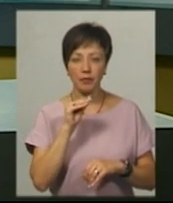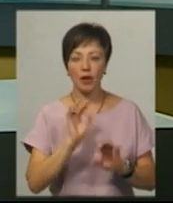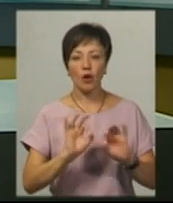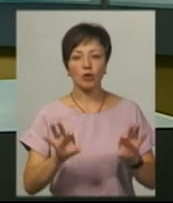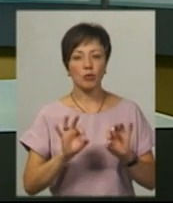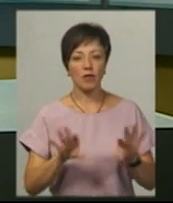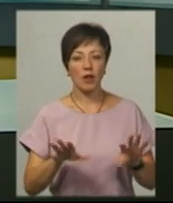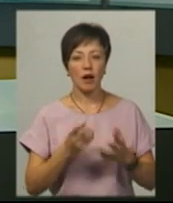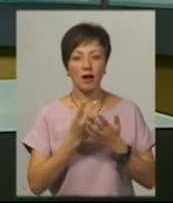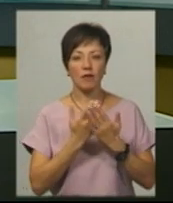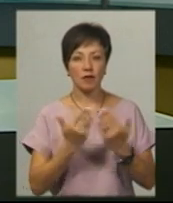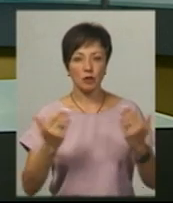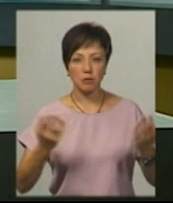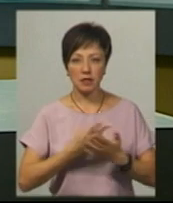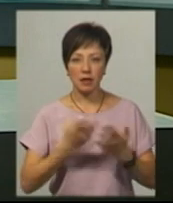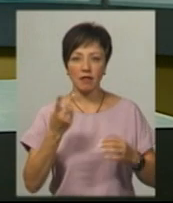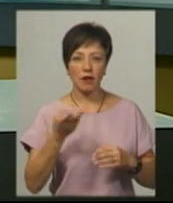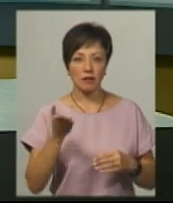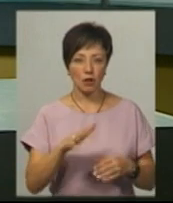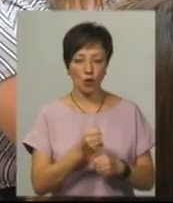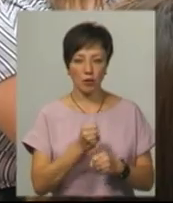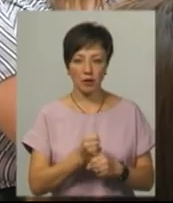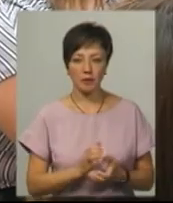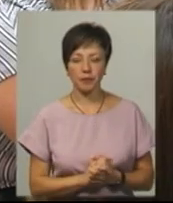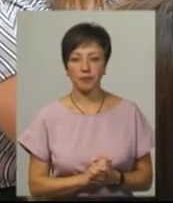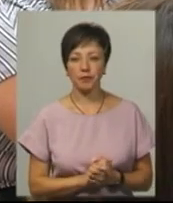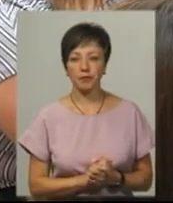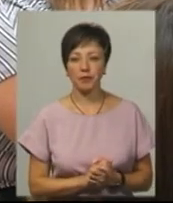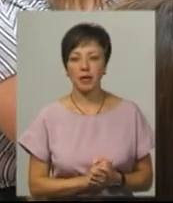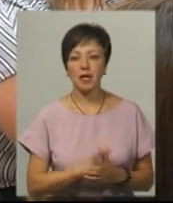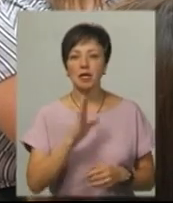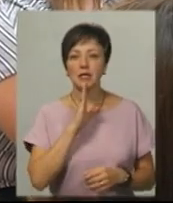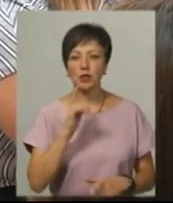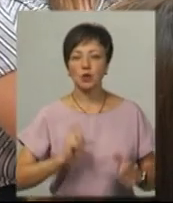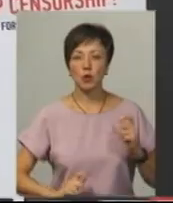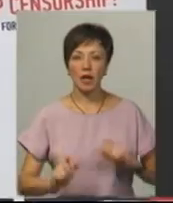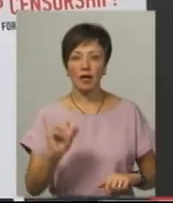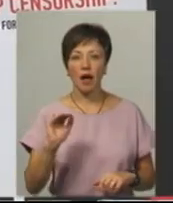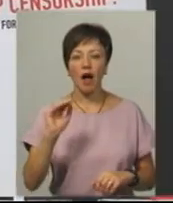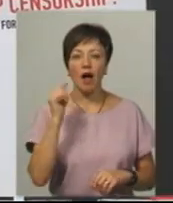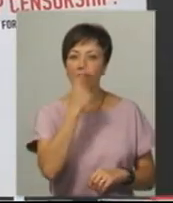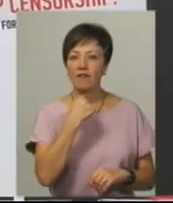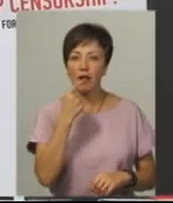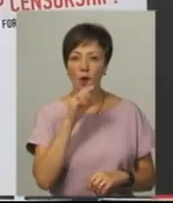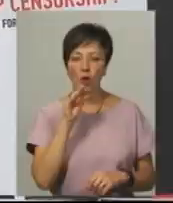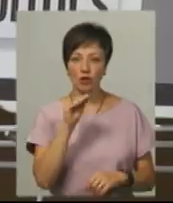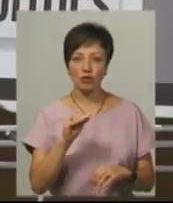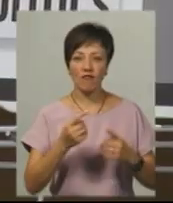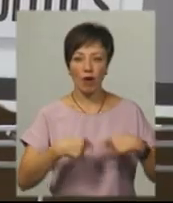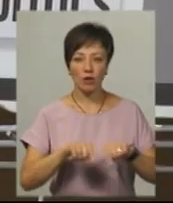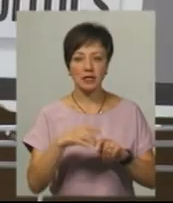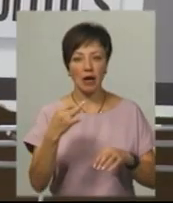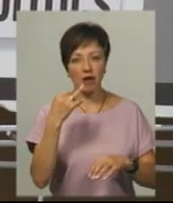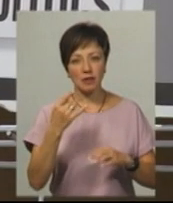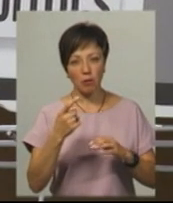розповіла, в експозиції представлено 20 робіт. Даша Олійник – студентка філологічного факультету. Каже, цікавиться політикою, тому